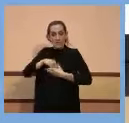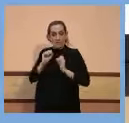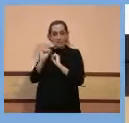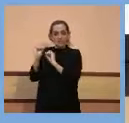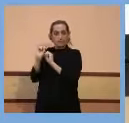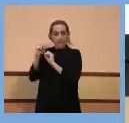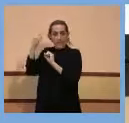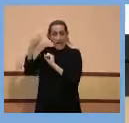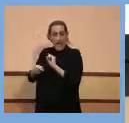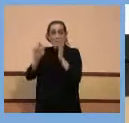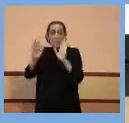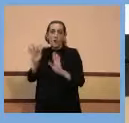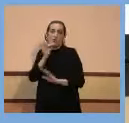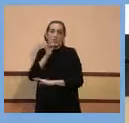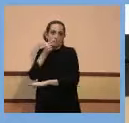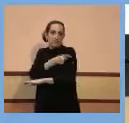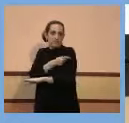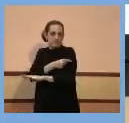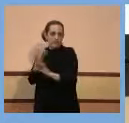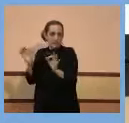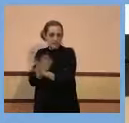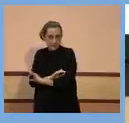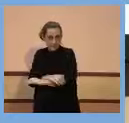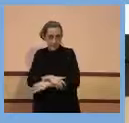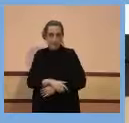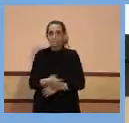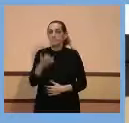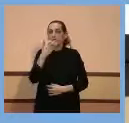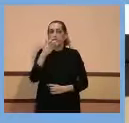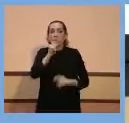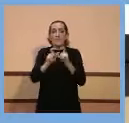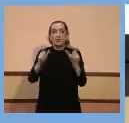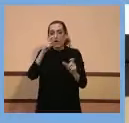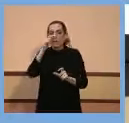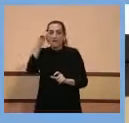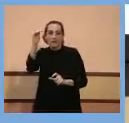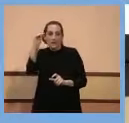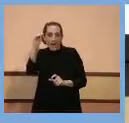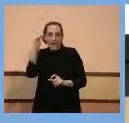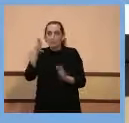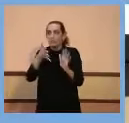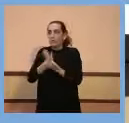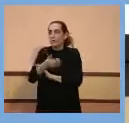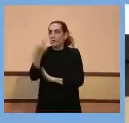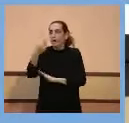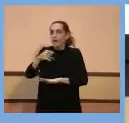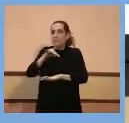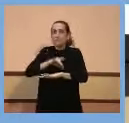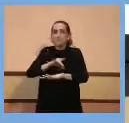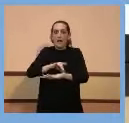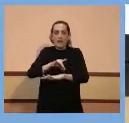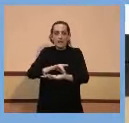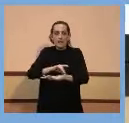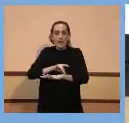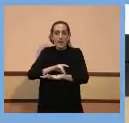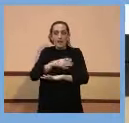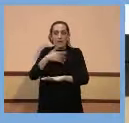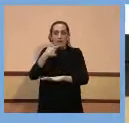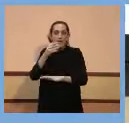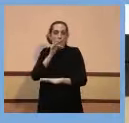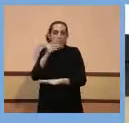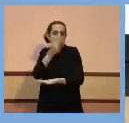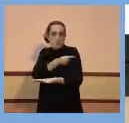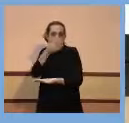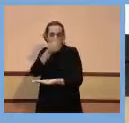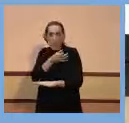encara. És a dir, hi la gent gran que ha patit la malaltia i que per la seva pròpia edat o perquè tenen una altra, doncs ja han rebut la vacuna, però